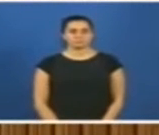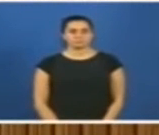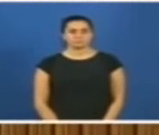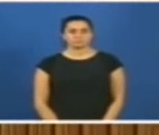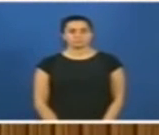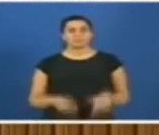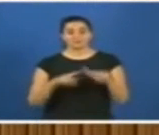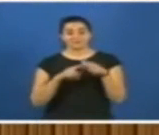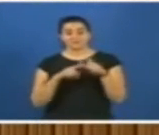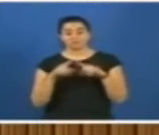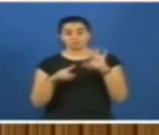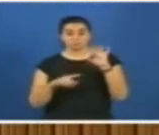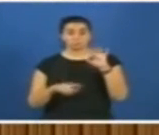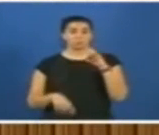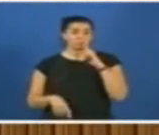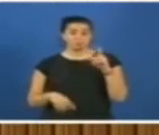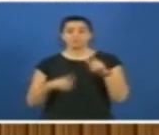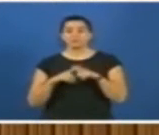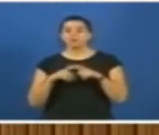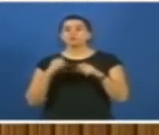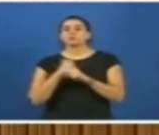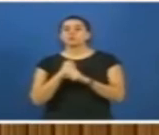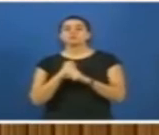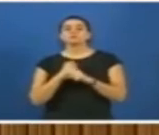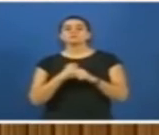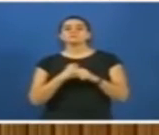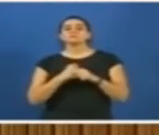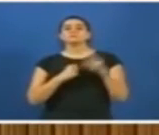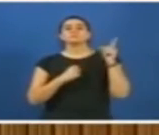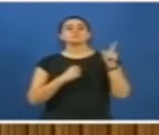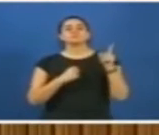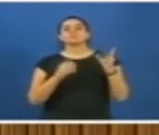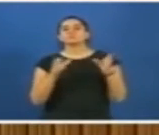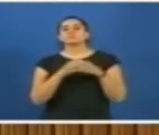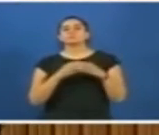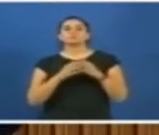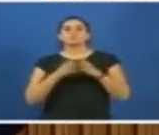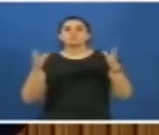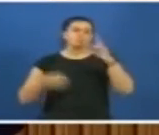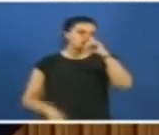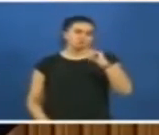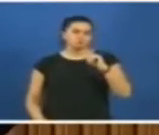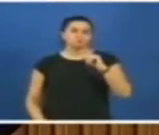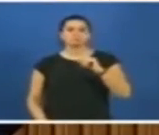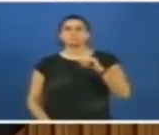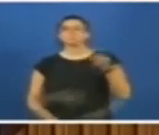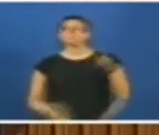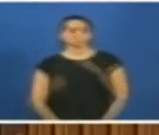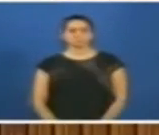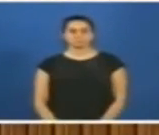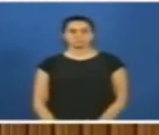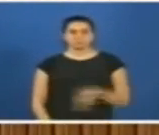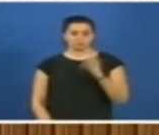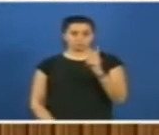FETÖ dedikleri, Fethullah Güler'in örgütünü kim büyüttü? Kim bu hale getirdi? Kim imkan sağladı?